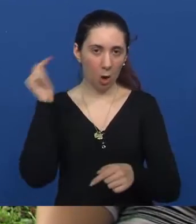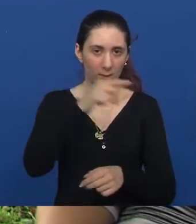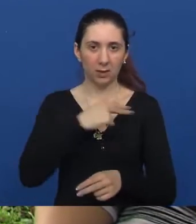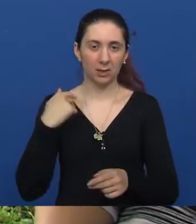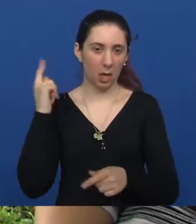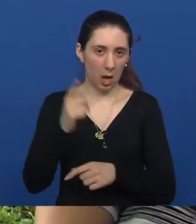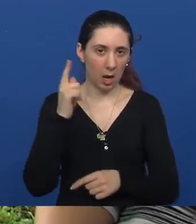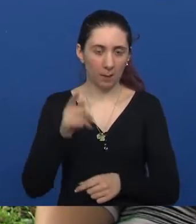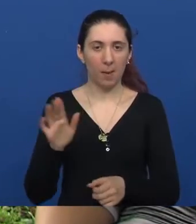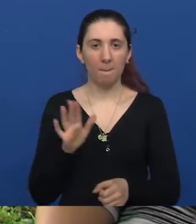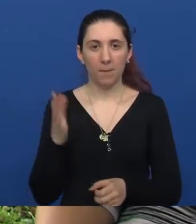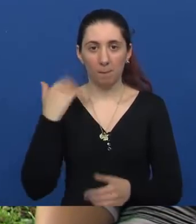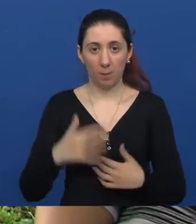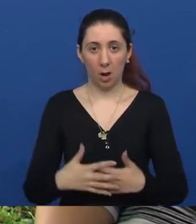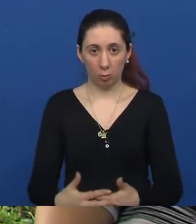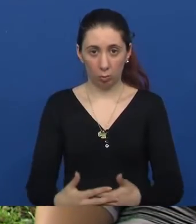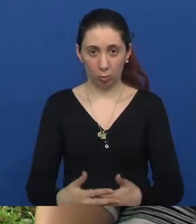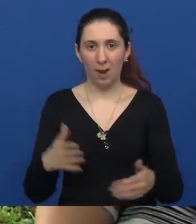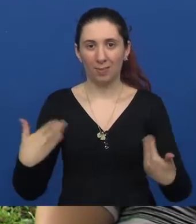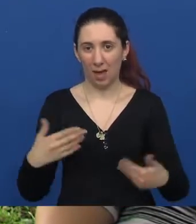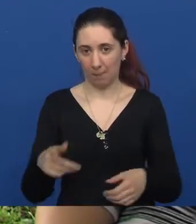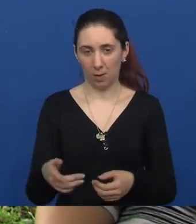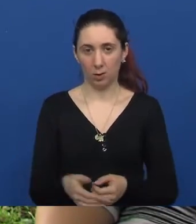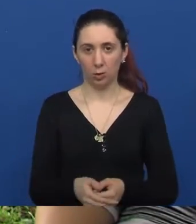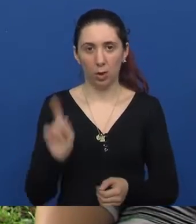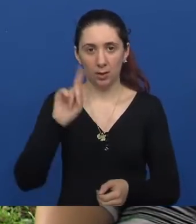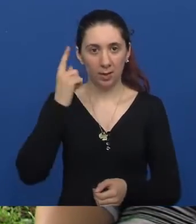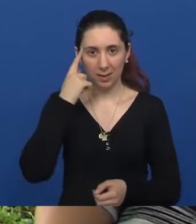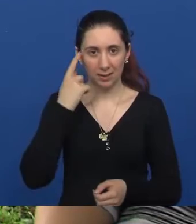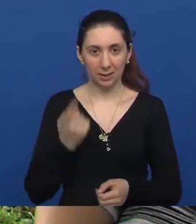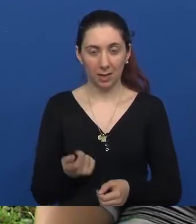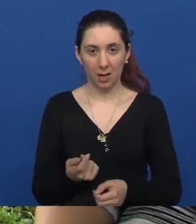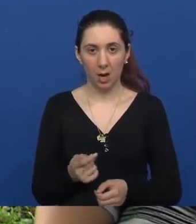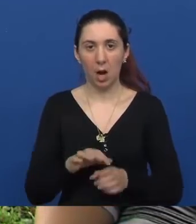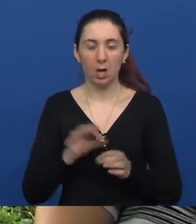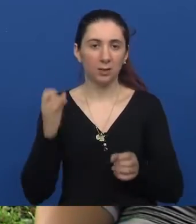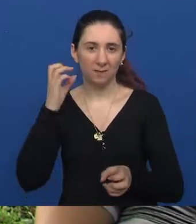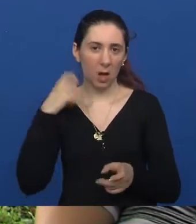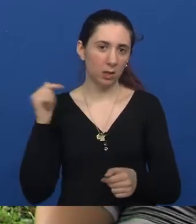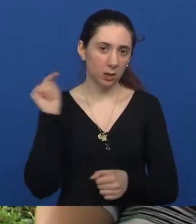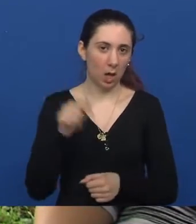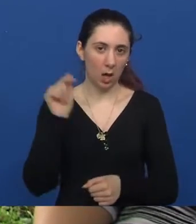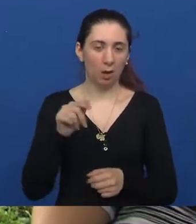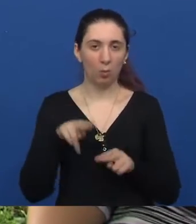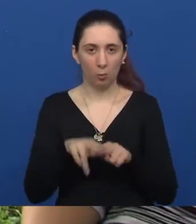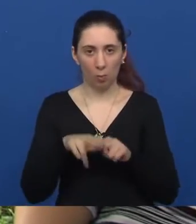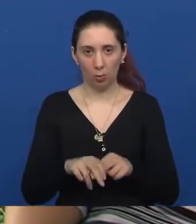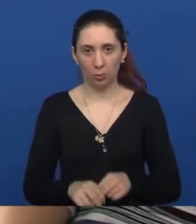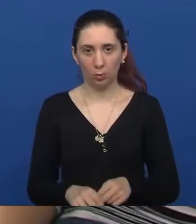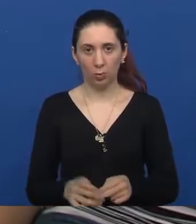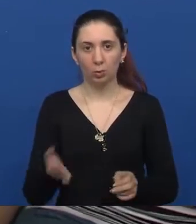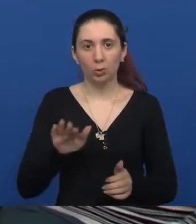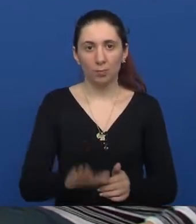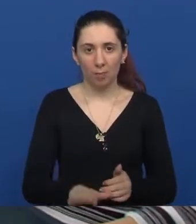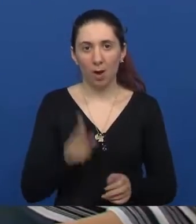Zagreb. Mama je bila i trudna sa ovom najmlađom, nije ni znala, dolazila je svaki dan. Pa, ono, dok si